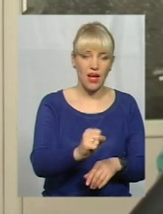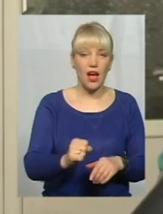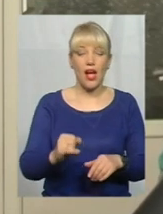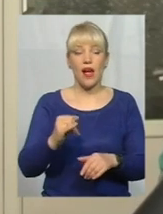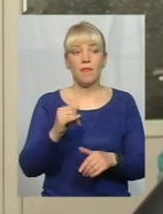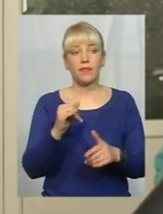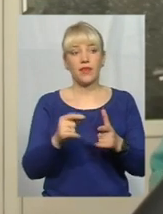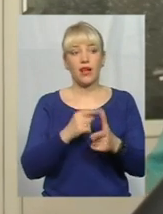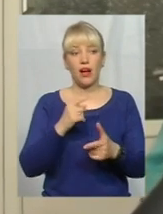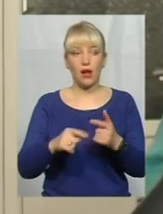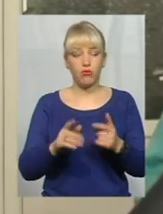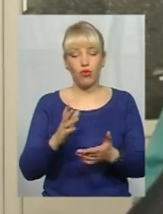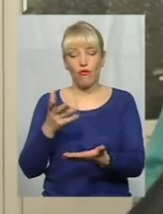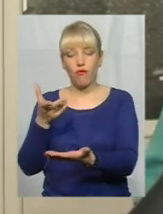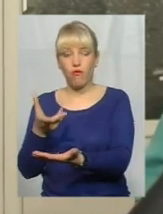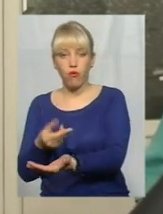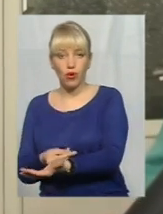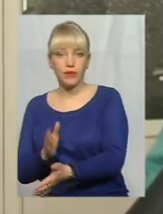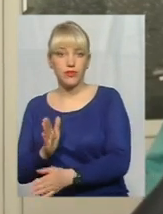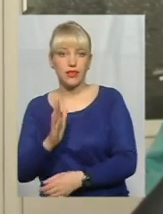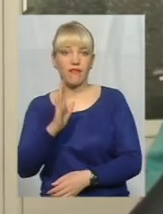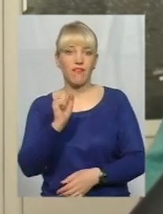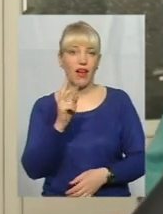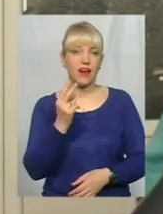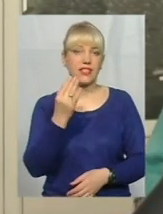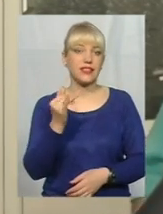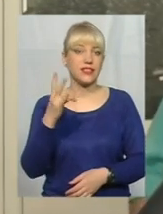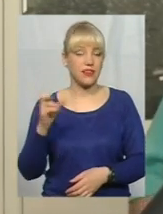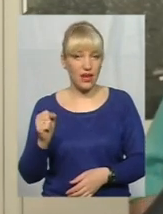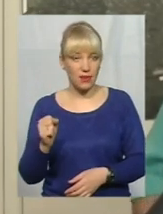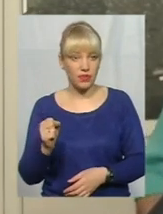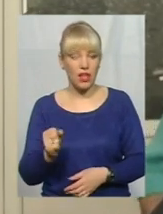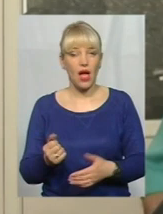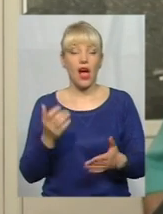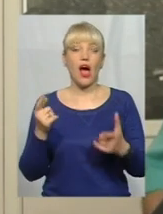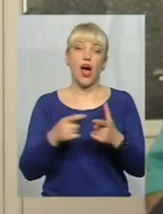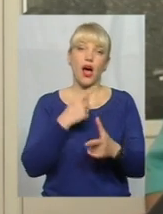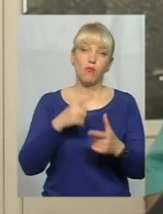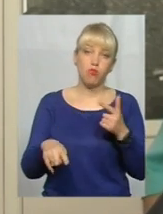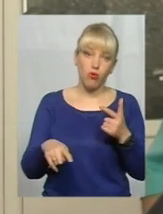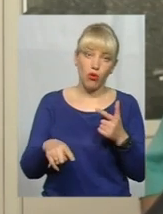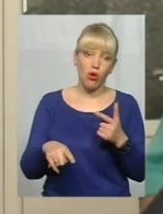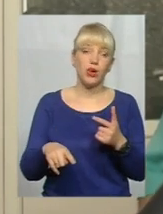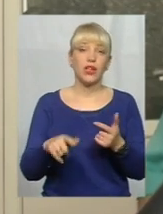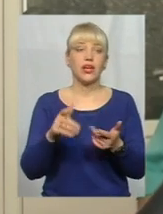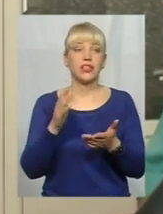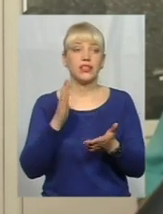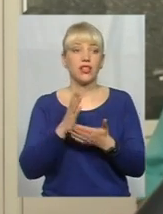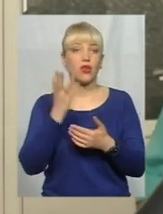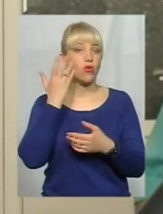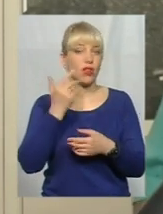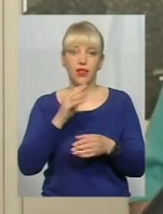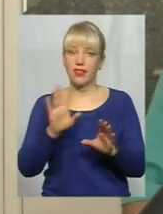ж тільки вакцину. В залежності, якщо менший ступінь, то тільки вакцина. Або ж є ще, коли не